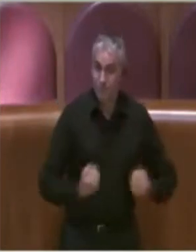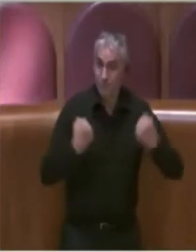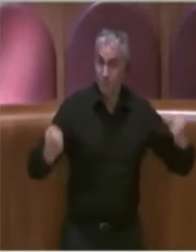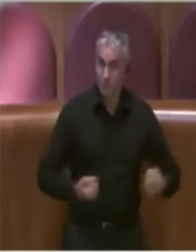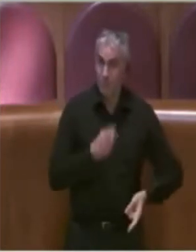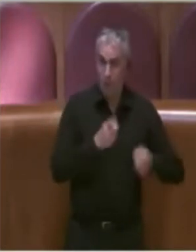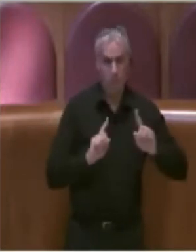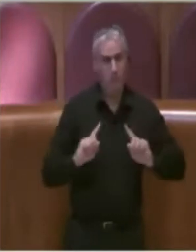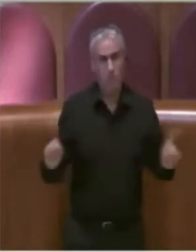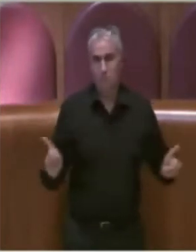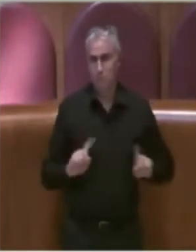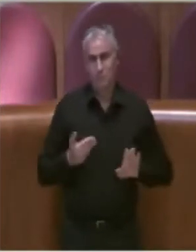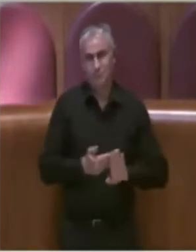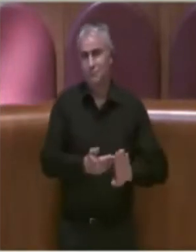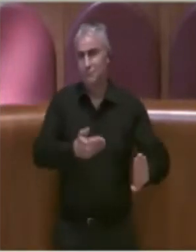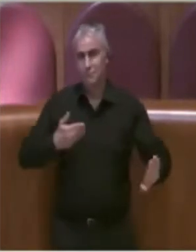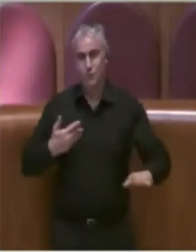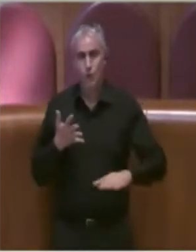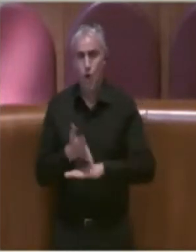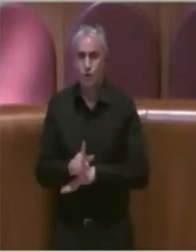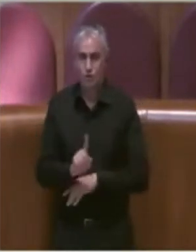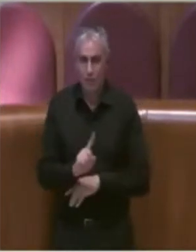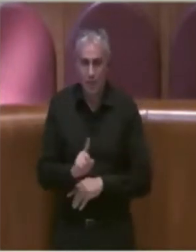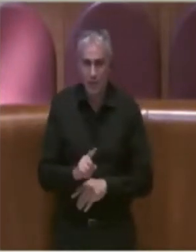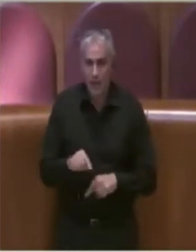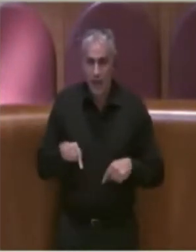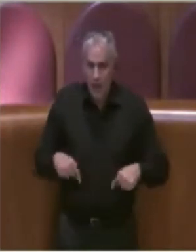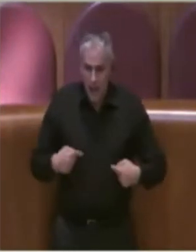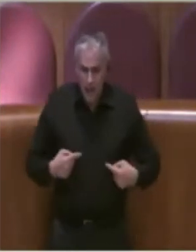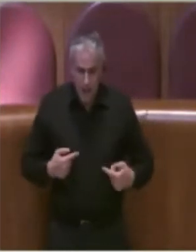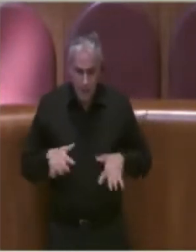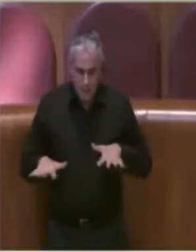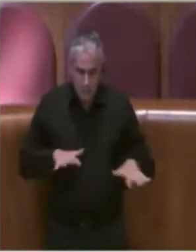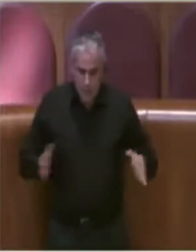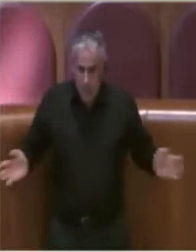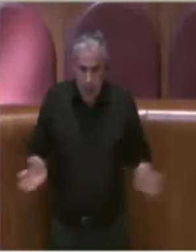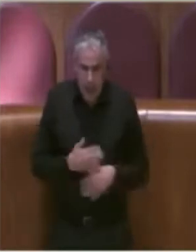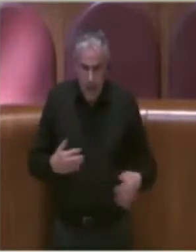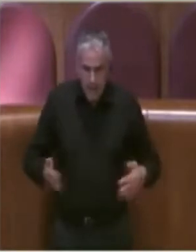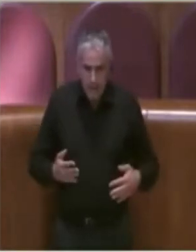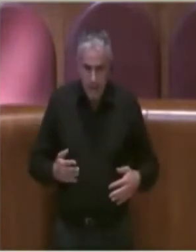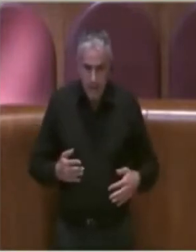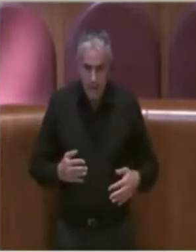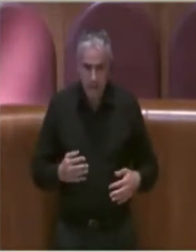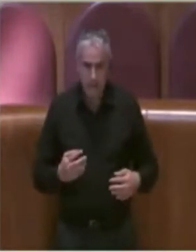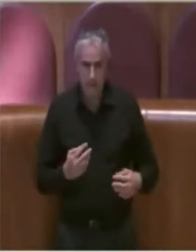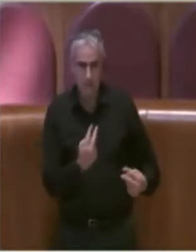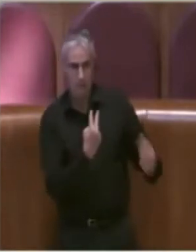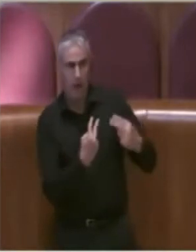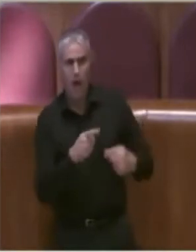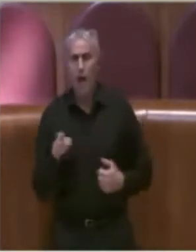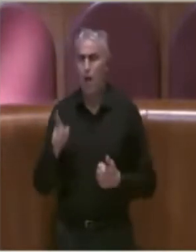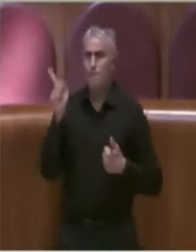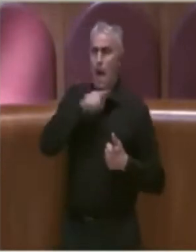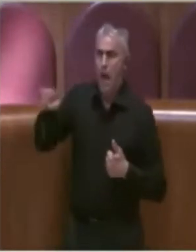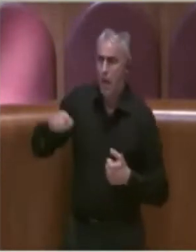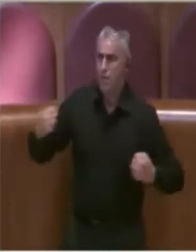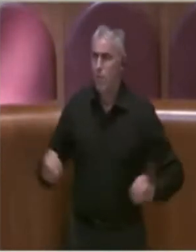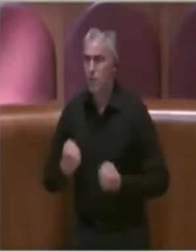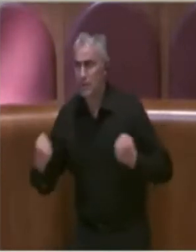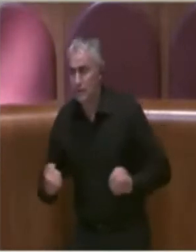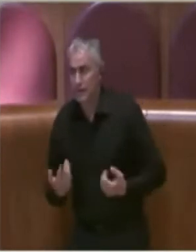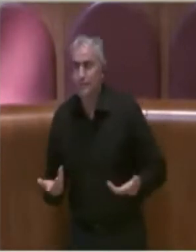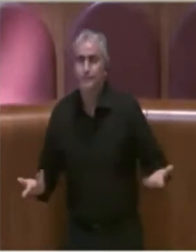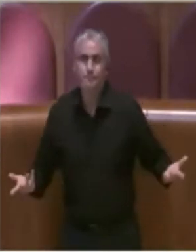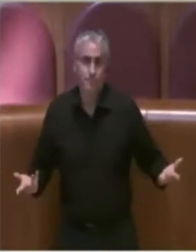oggi qualunque cosa si faccia viene letta in funzione purtroppo, dico purtroppo perché siamo in campagna